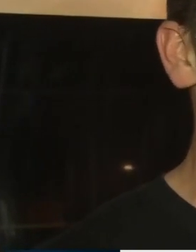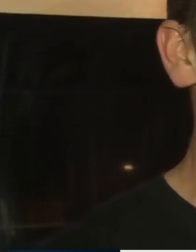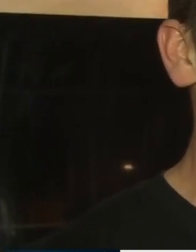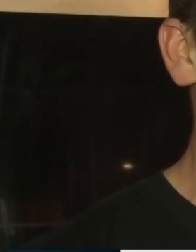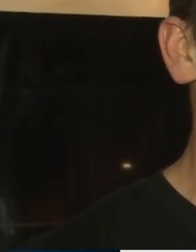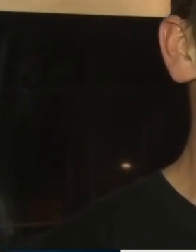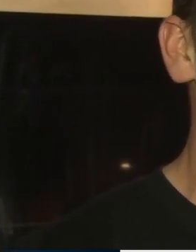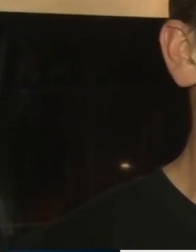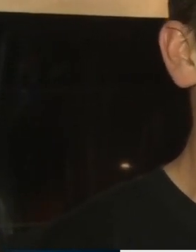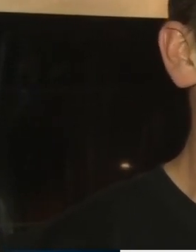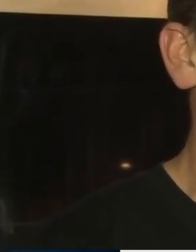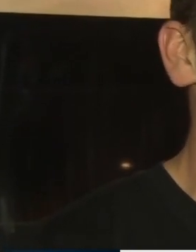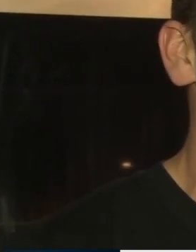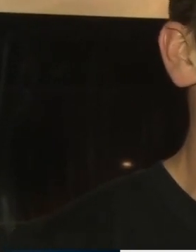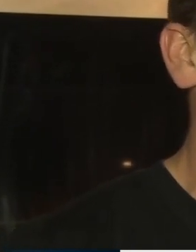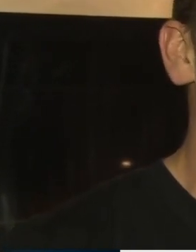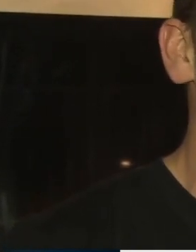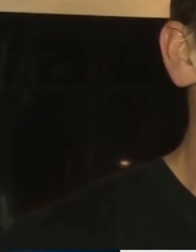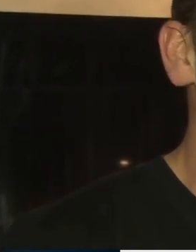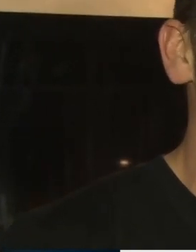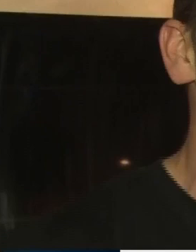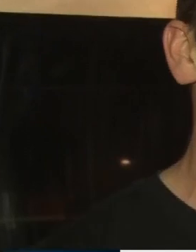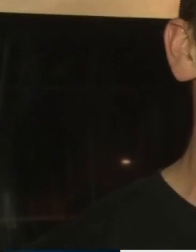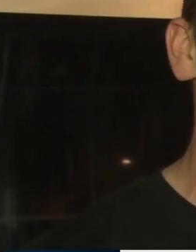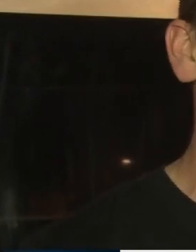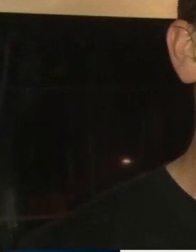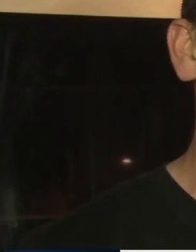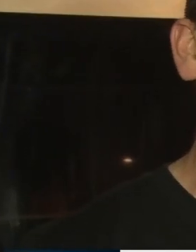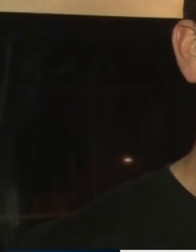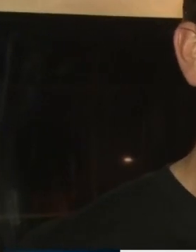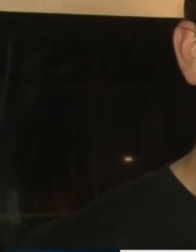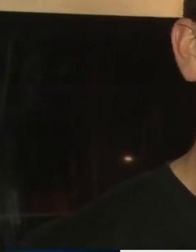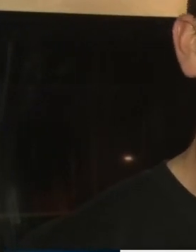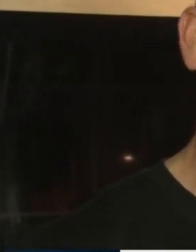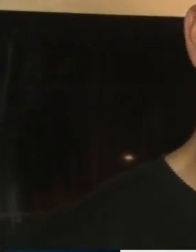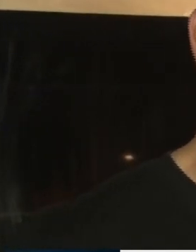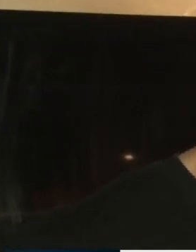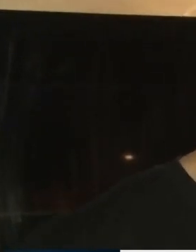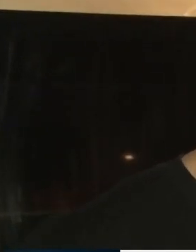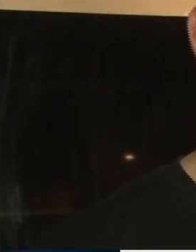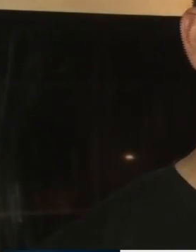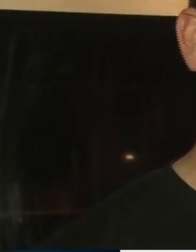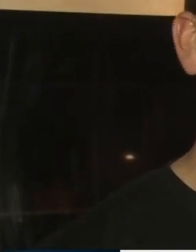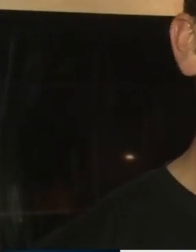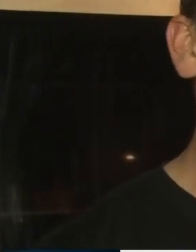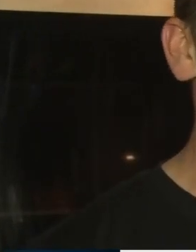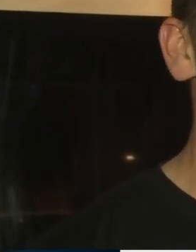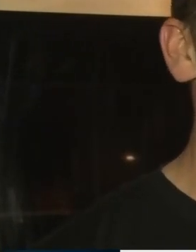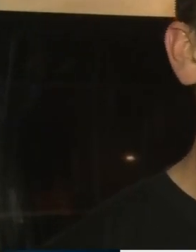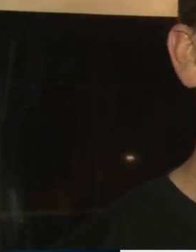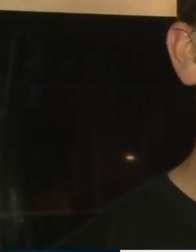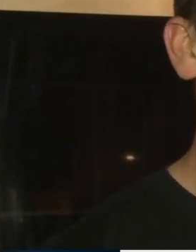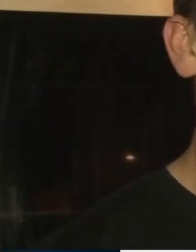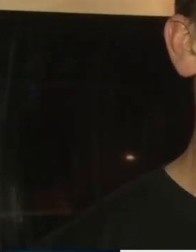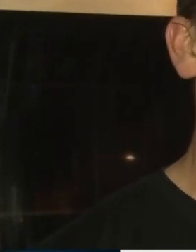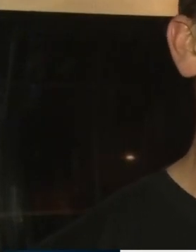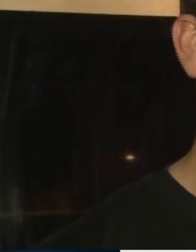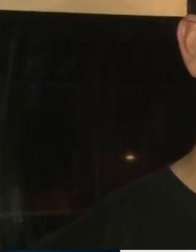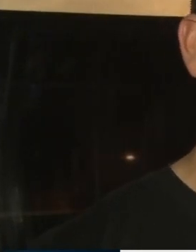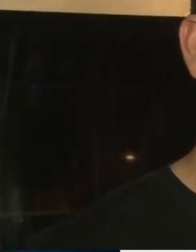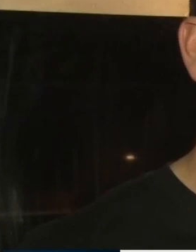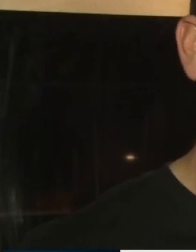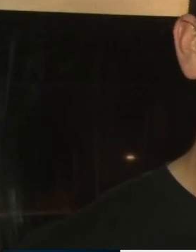kanë cikë që është viti me konkurencen matë ma dhe ka pasë e amra shumë në daj që gjërë Sorrentino që ka pasë dhe Netflix në mrapa